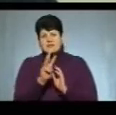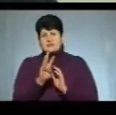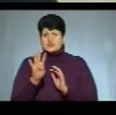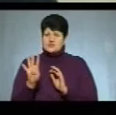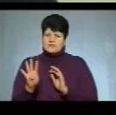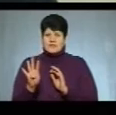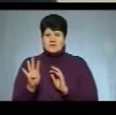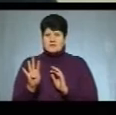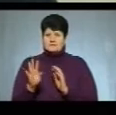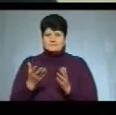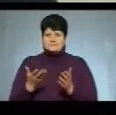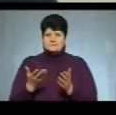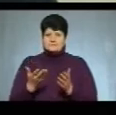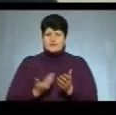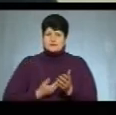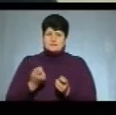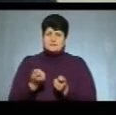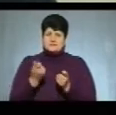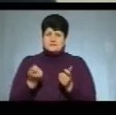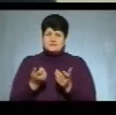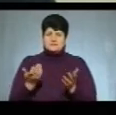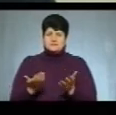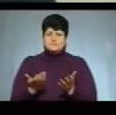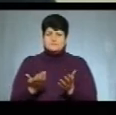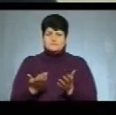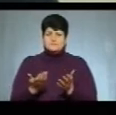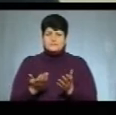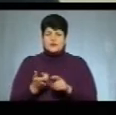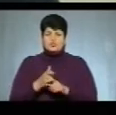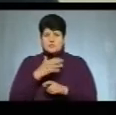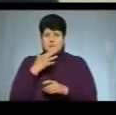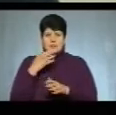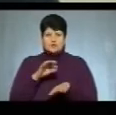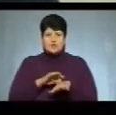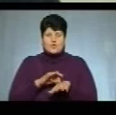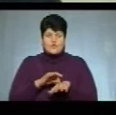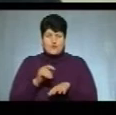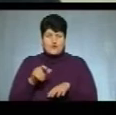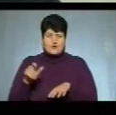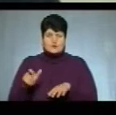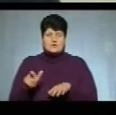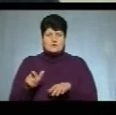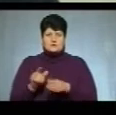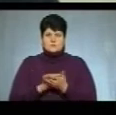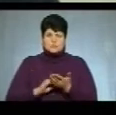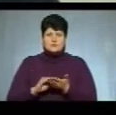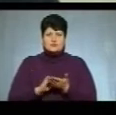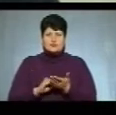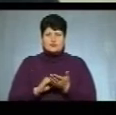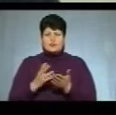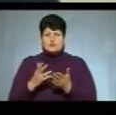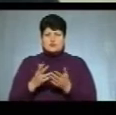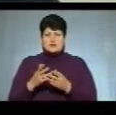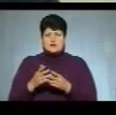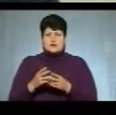виживаємість відповідно зменшується,'ятирічна виживаємість. Дуже багато хворих, однозначно, в рецидивний період, безрецидивний період